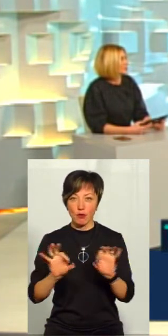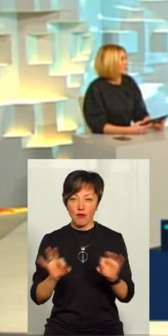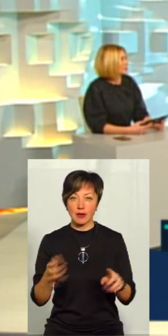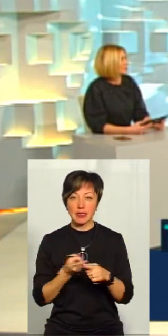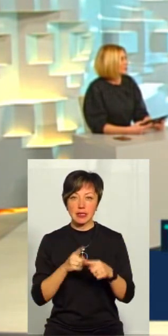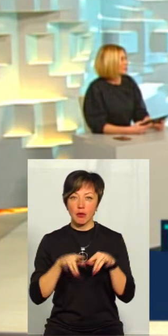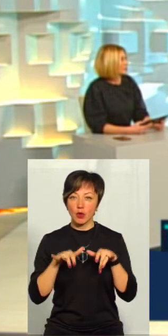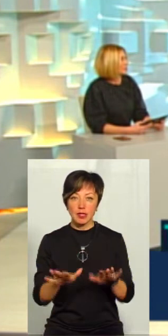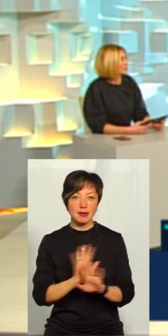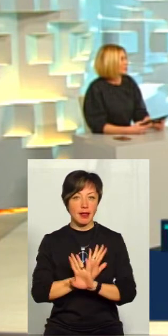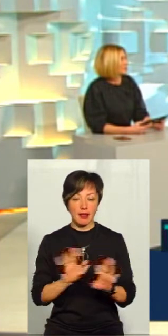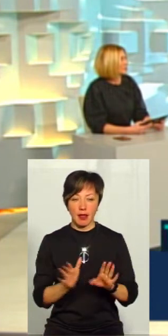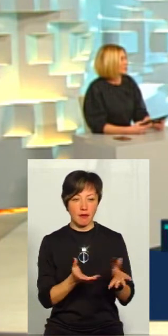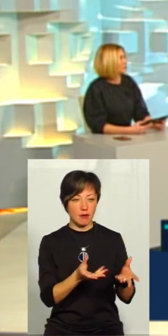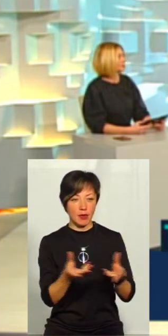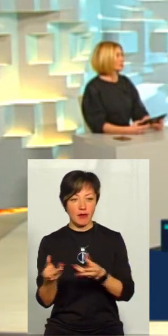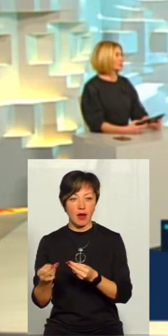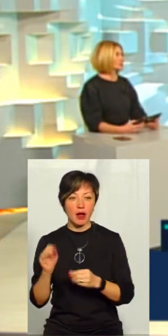Тобто, ми на цей процес не впливаємо.